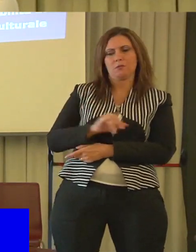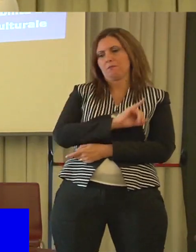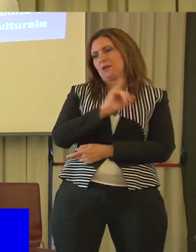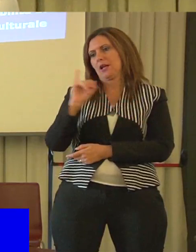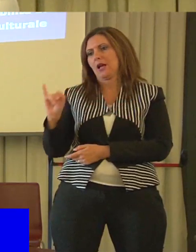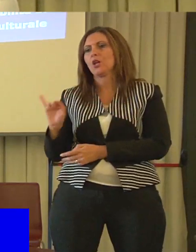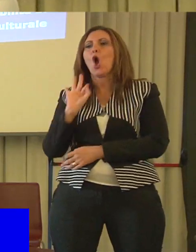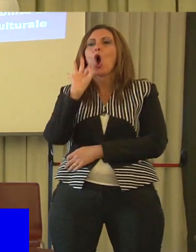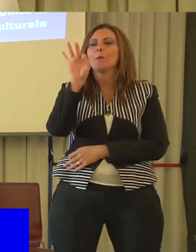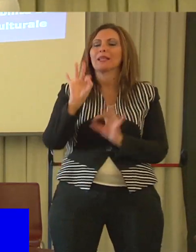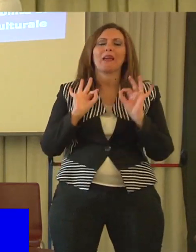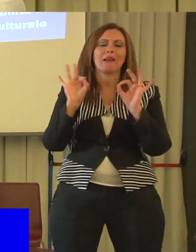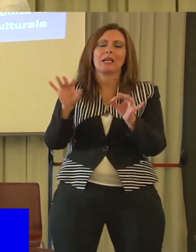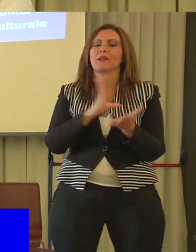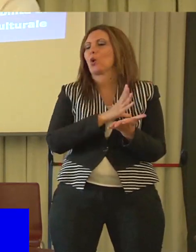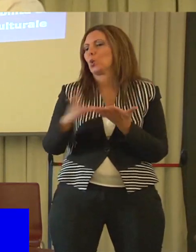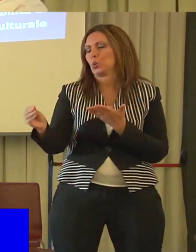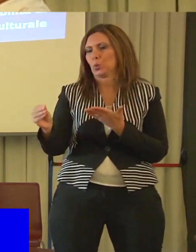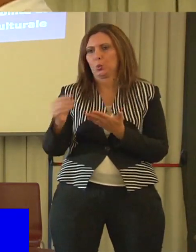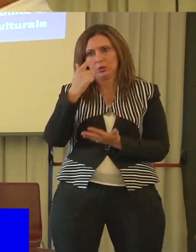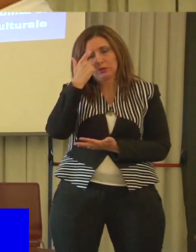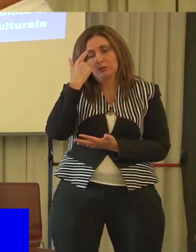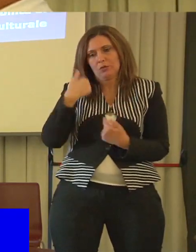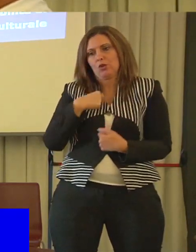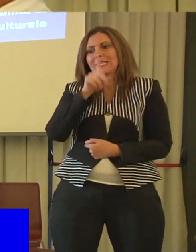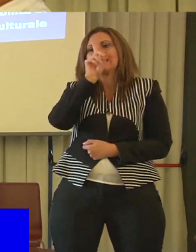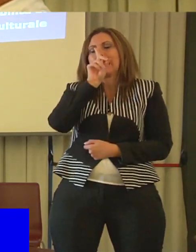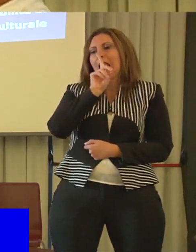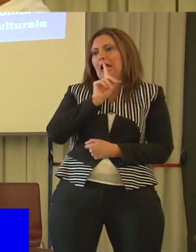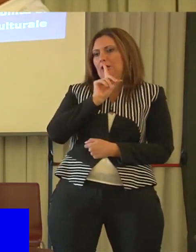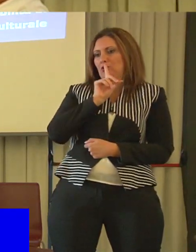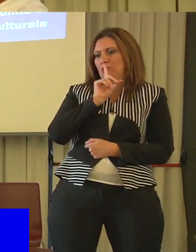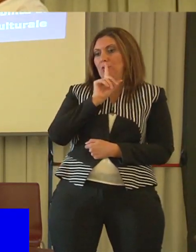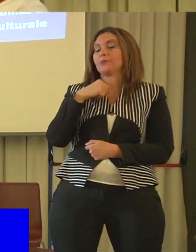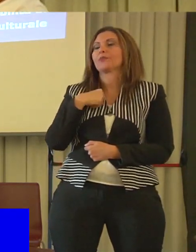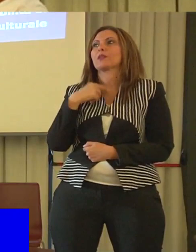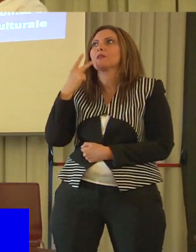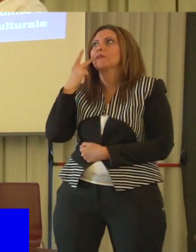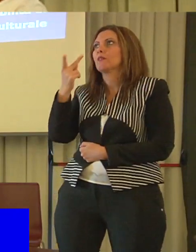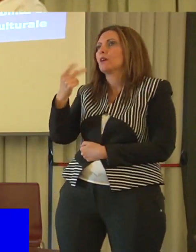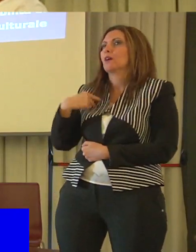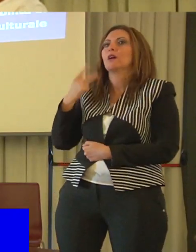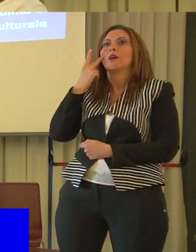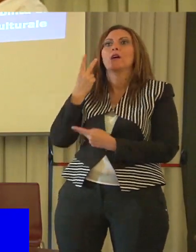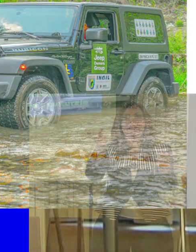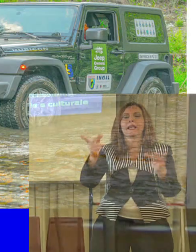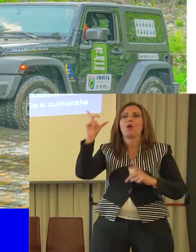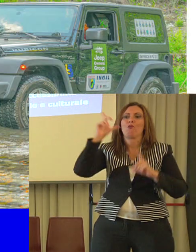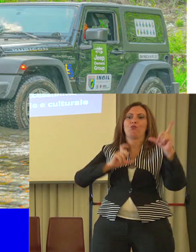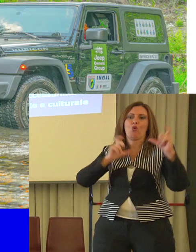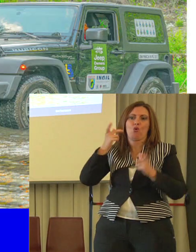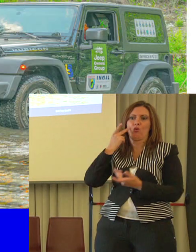raggiunti. Ora però mi taccio per un attimo, vi scorro e vi faccio vedere un po' le nostre foto.